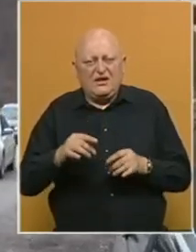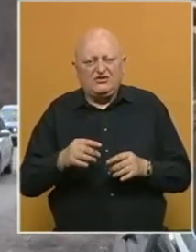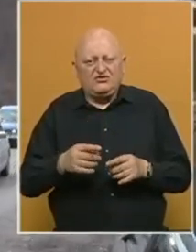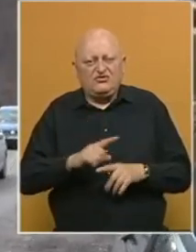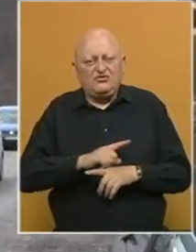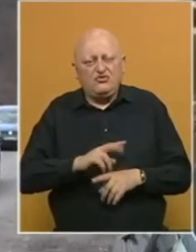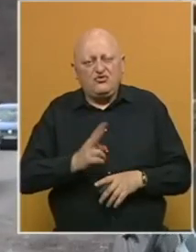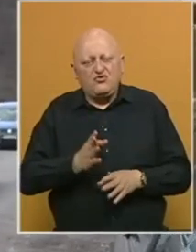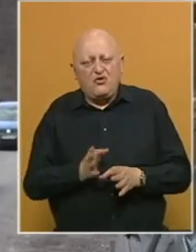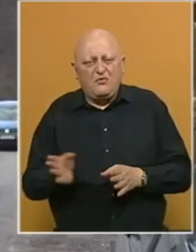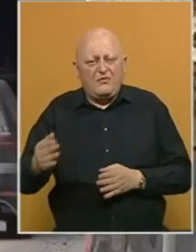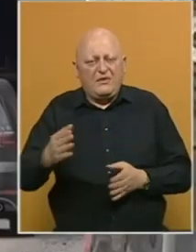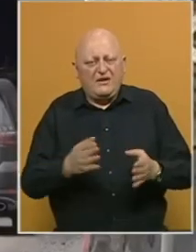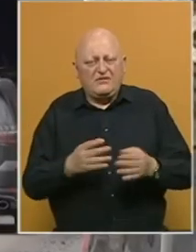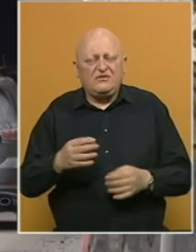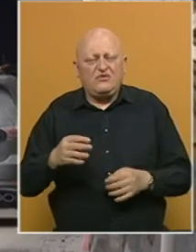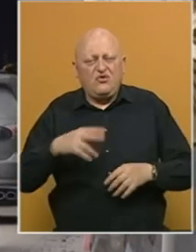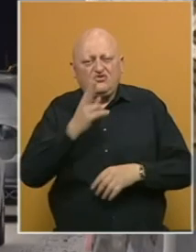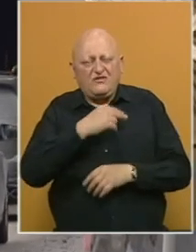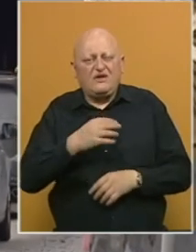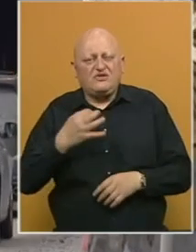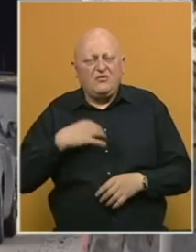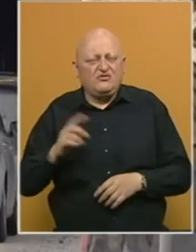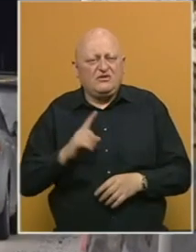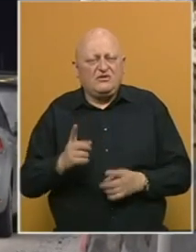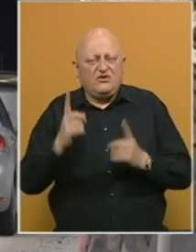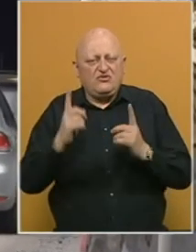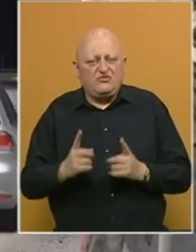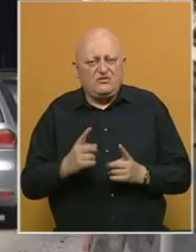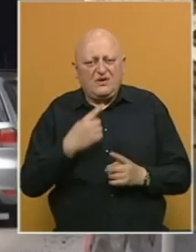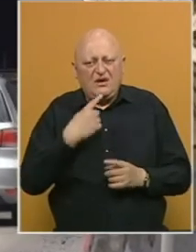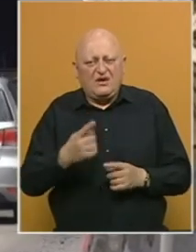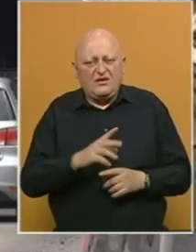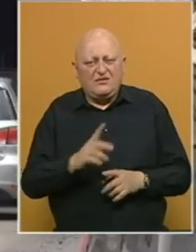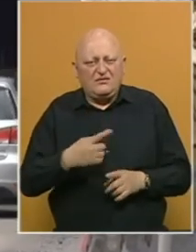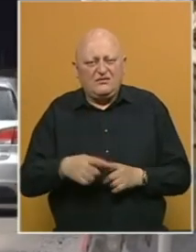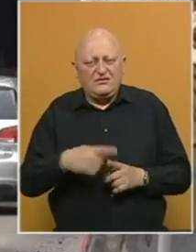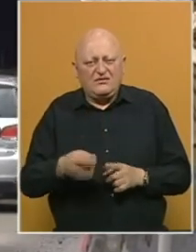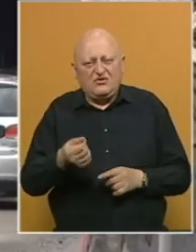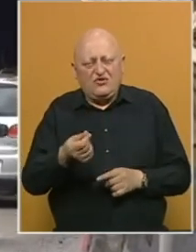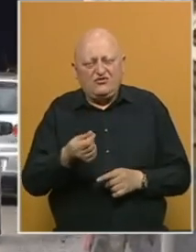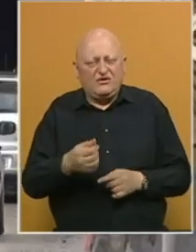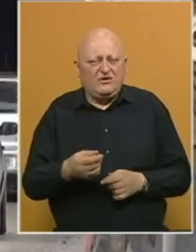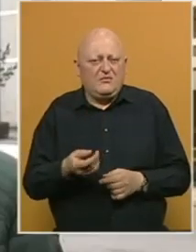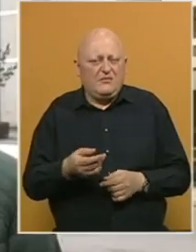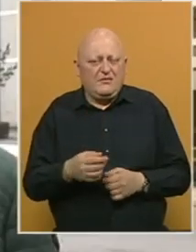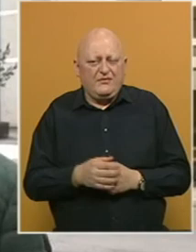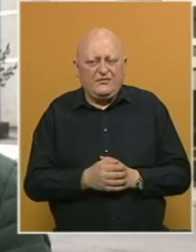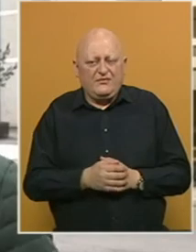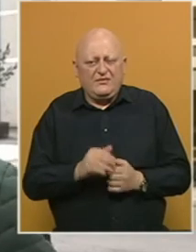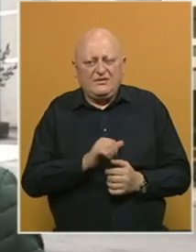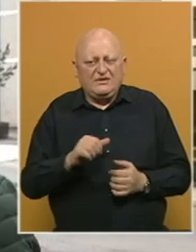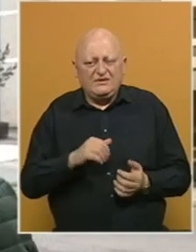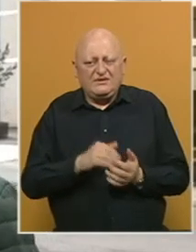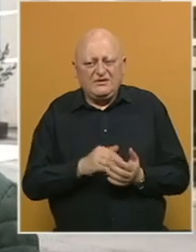alternativnog pravca koji su vlasti obećavale, ali koji nije uspostavljen pravdajući sve nedostatkom novčanih sredstava. Samo